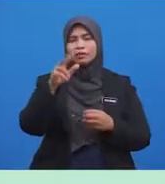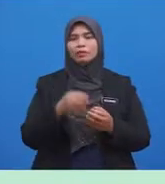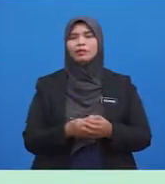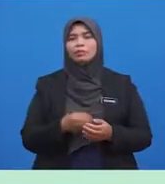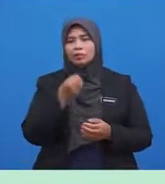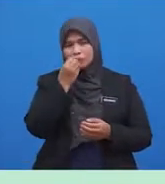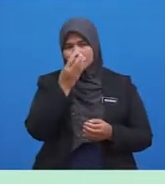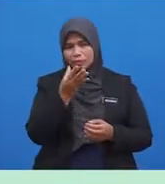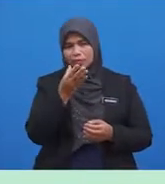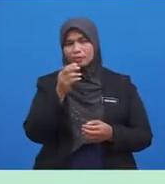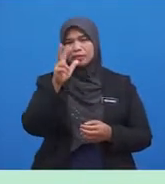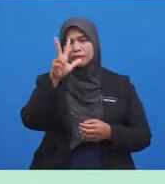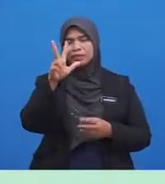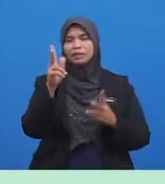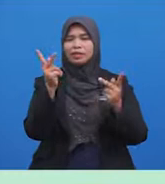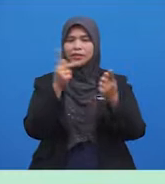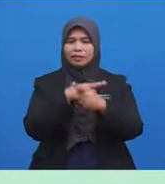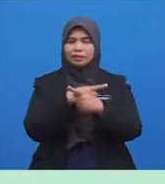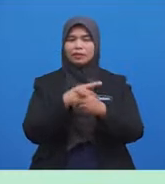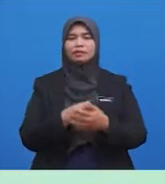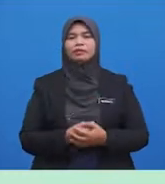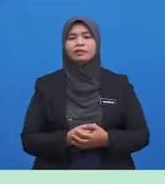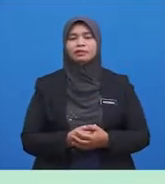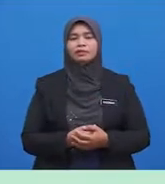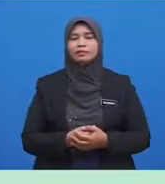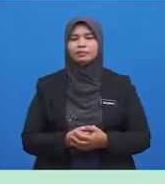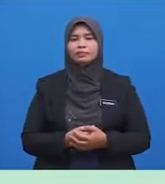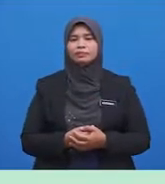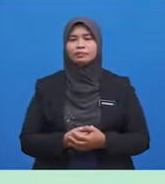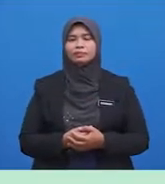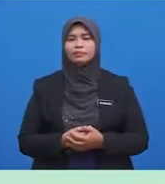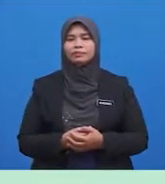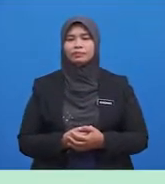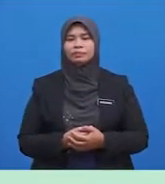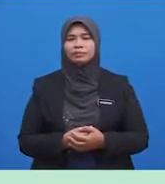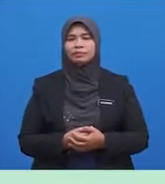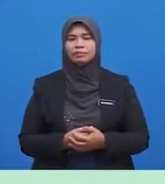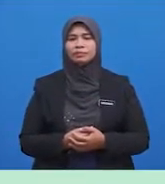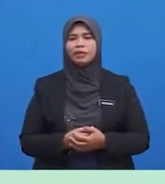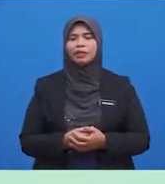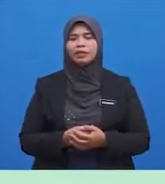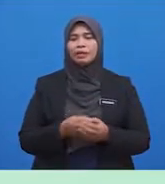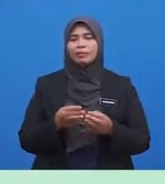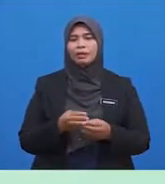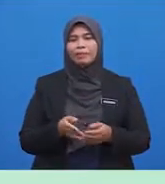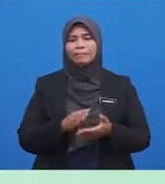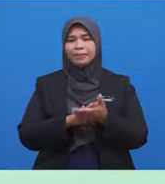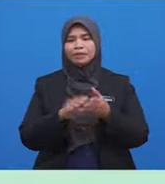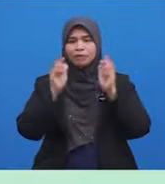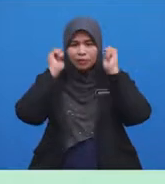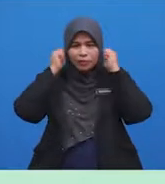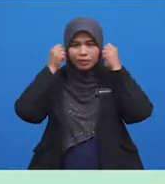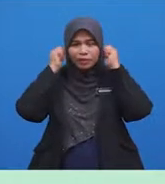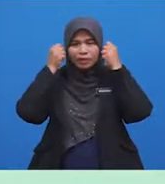Berkumur Kumur Sebanyak Tiga Kali Membasuh